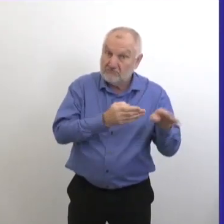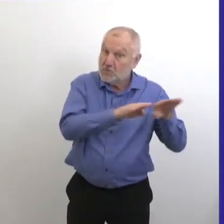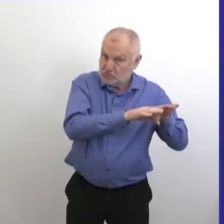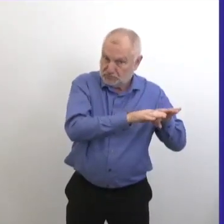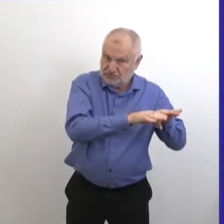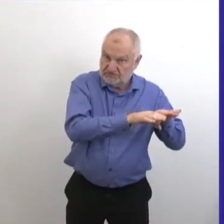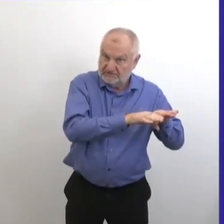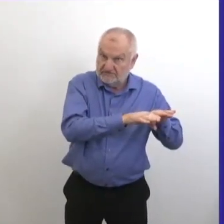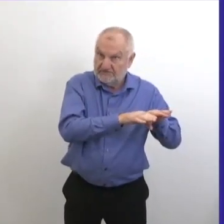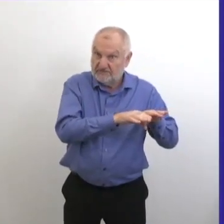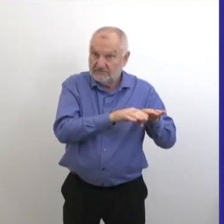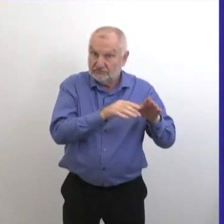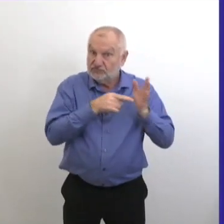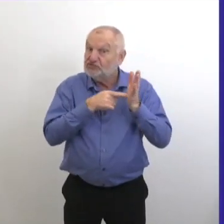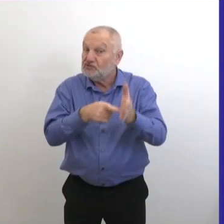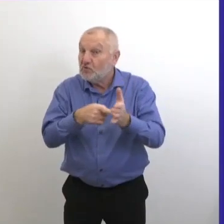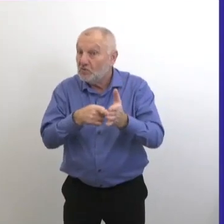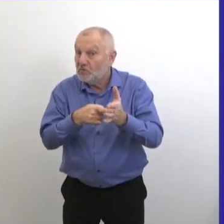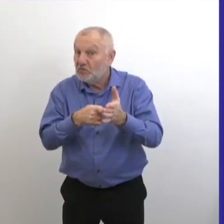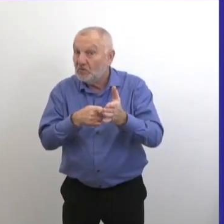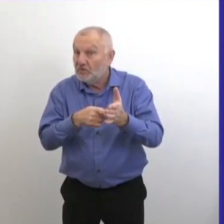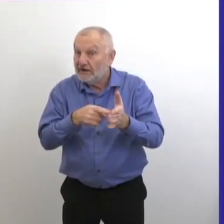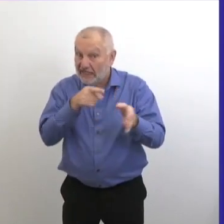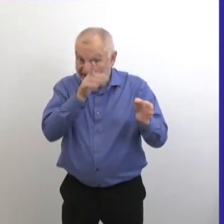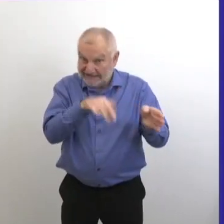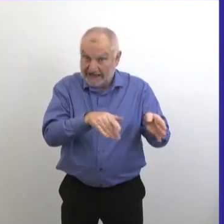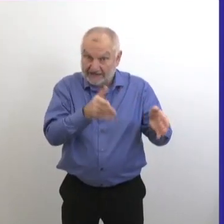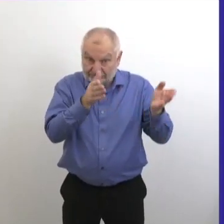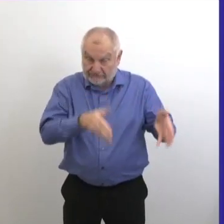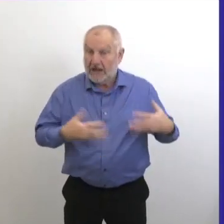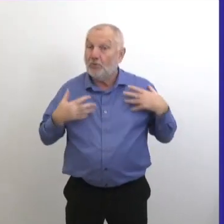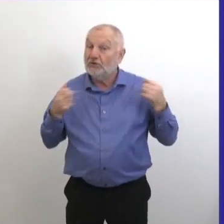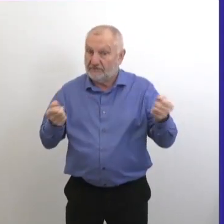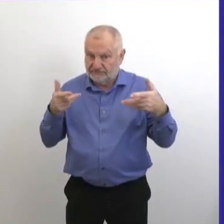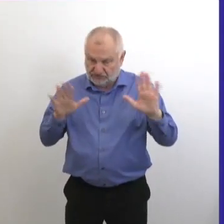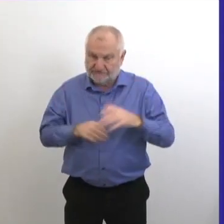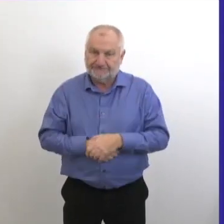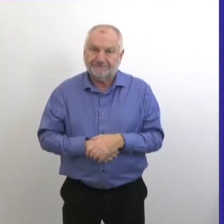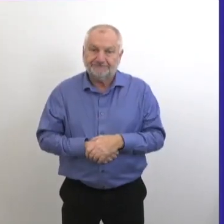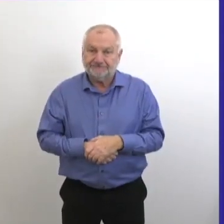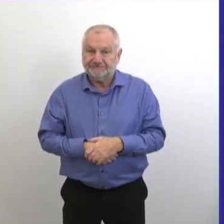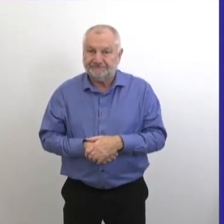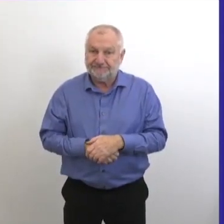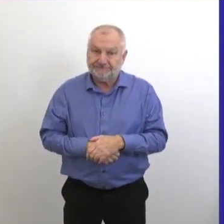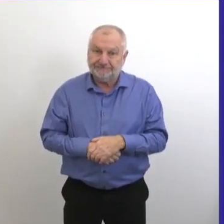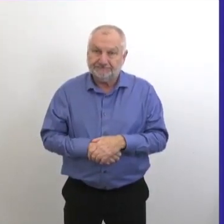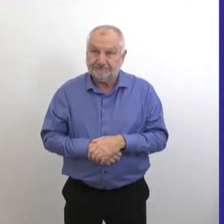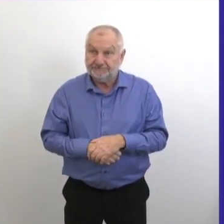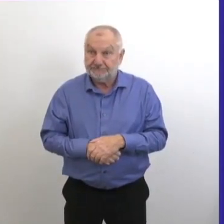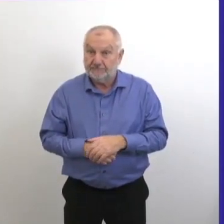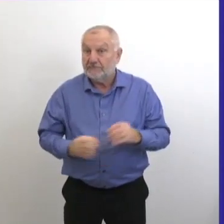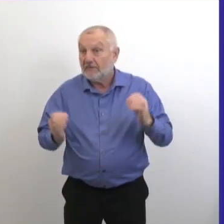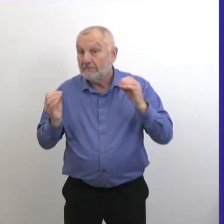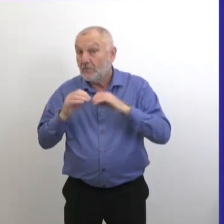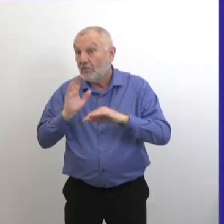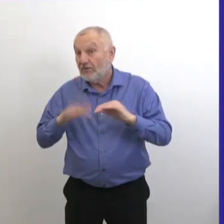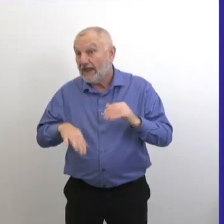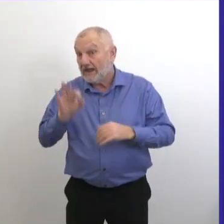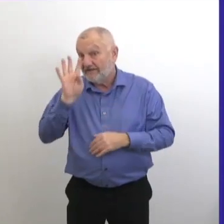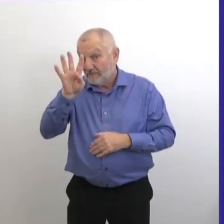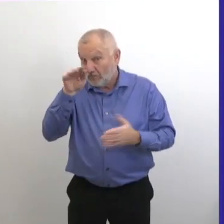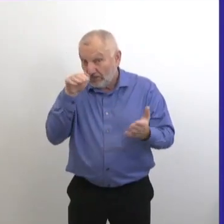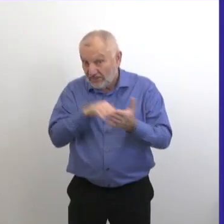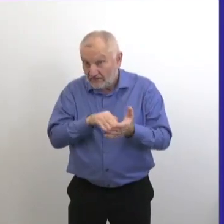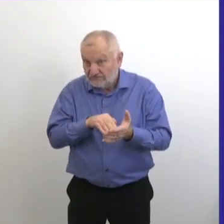parce que nous voulions refléter de manière efficace le fait que certaines personnes sont considérées guéries. Cela nous a permis de